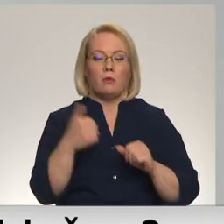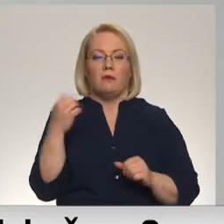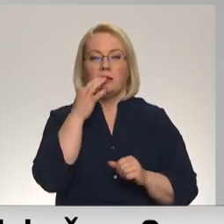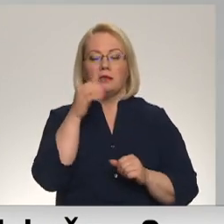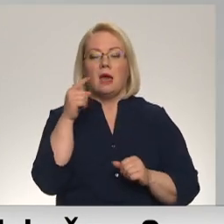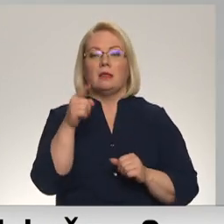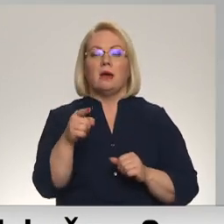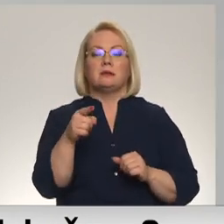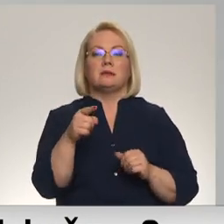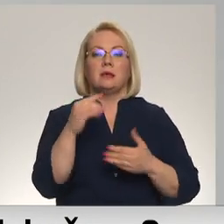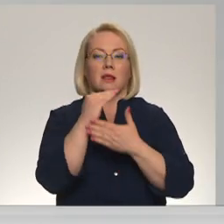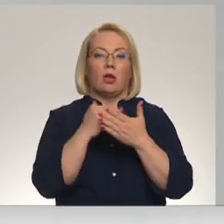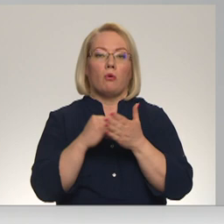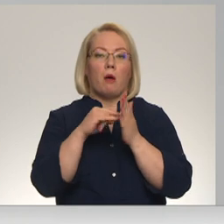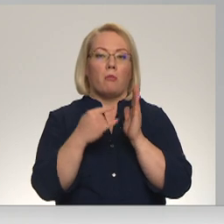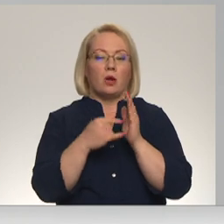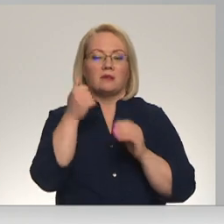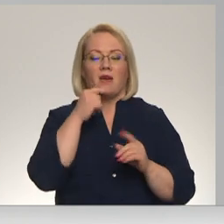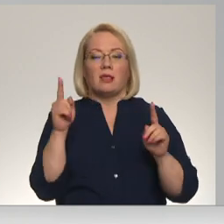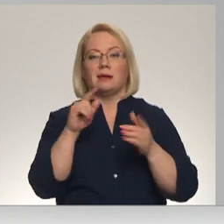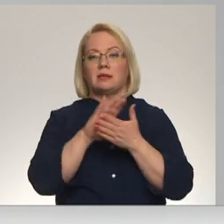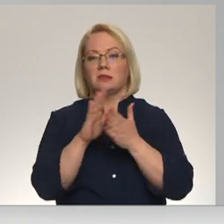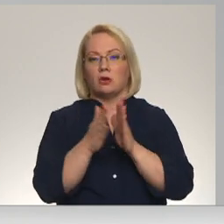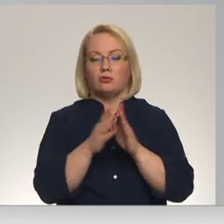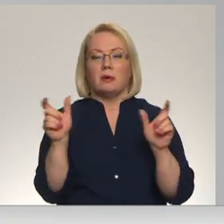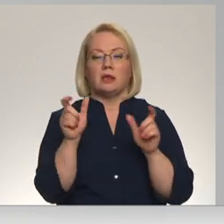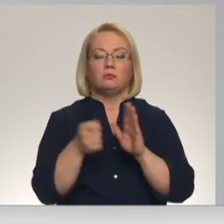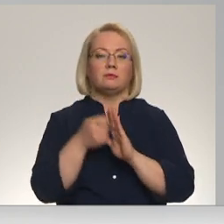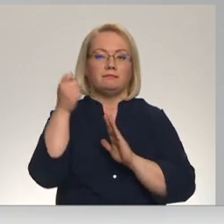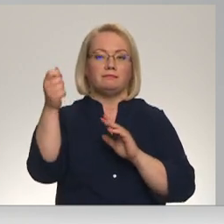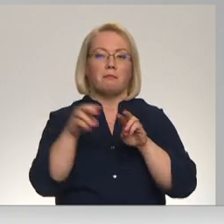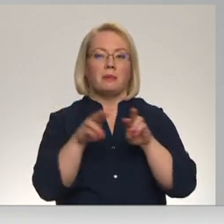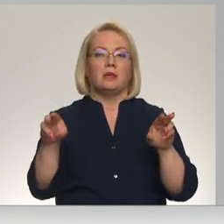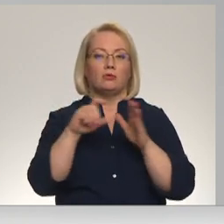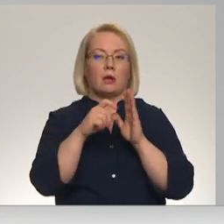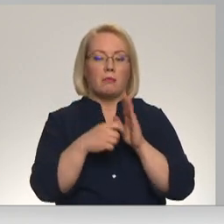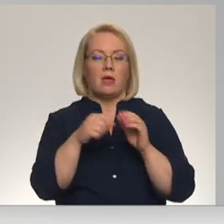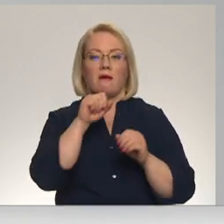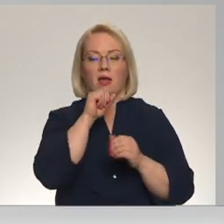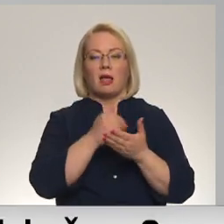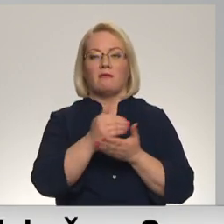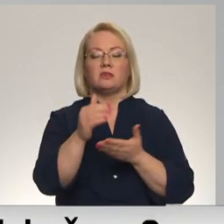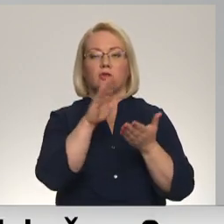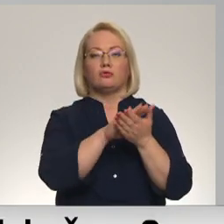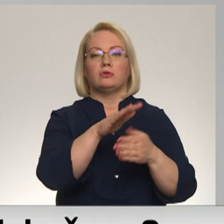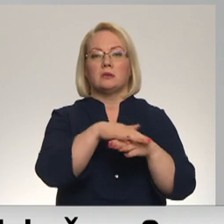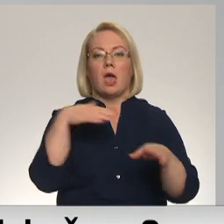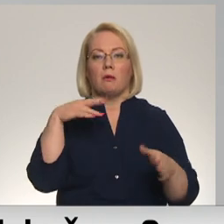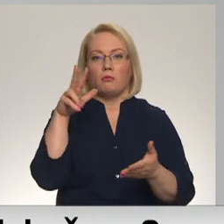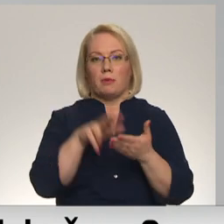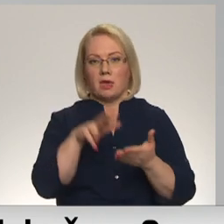atrodās saskaņošanā, bet visai drīzi tiks iesniegts ministra kabinetā, un tad tālāk virzīts jau uz saimu pieņemšanai.